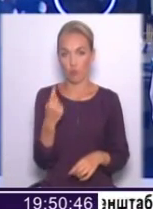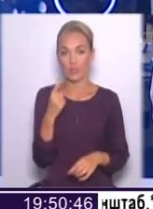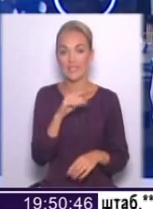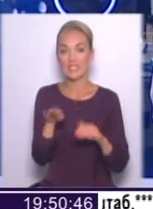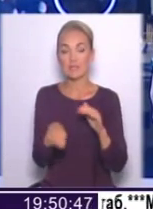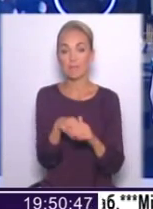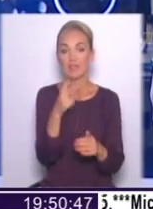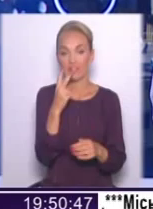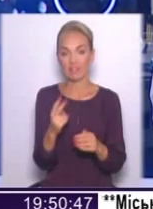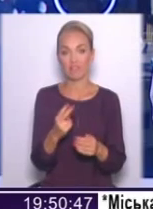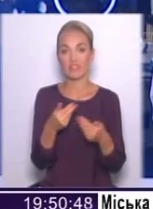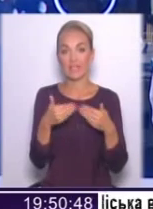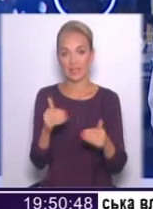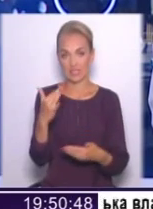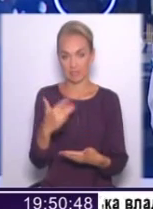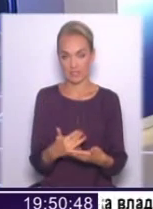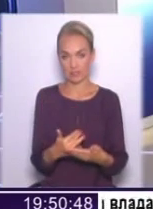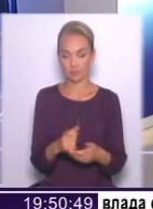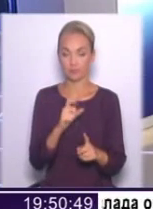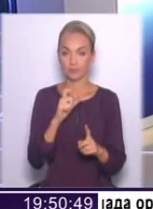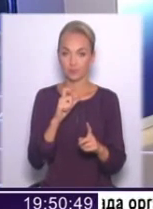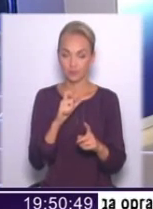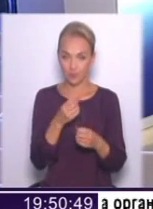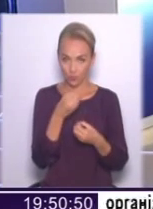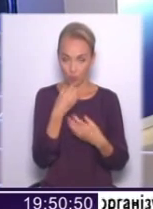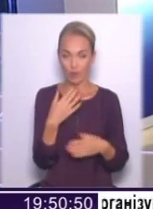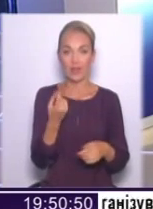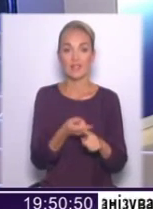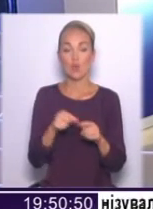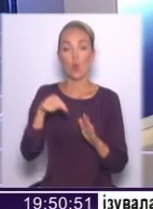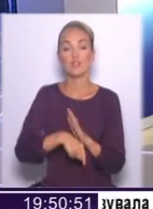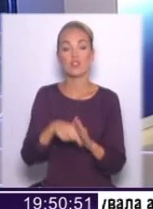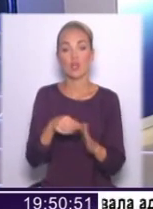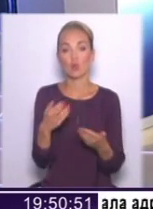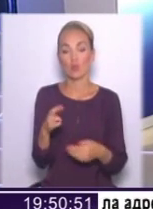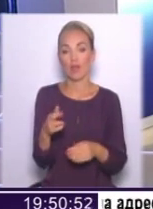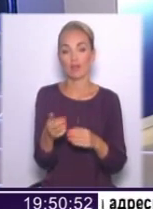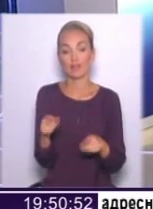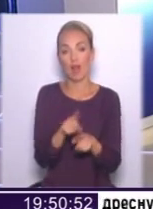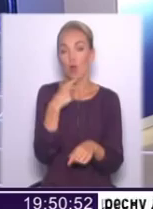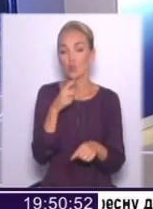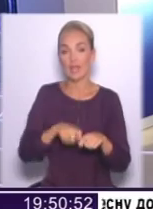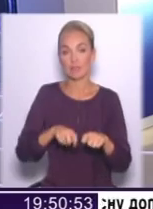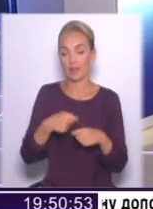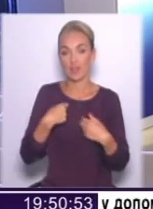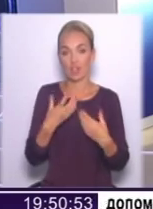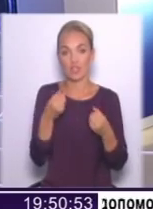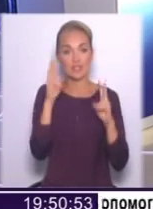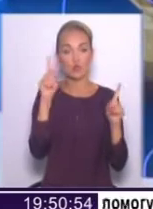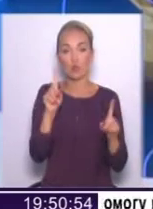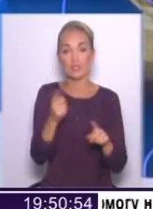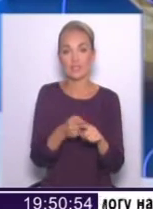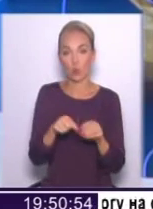відкритих списків. Добре, це означає, що якщо я вибрав, так кажуть експерти, я ще не знаю, що це означає.